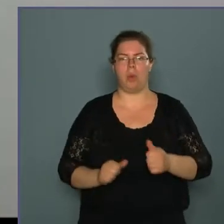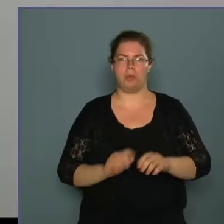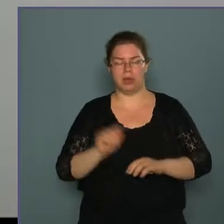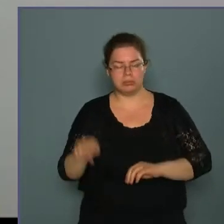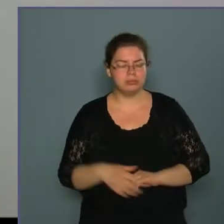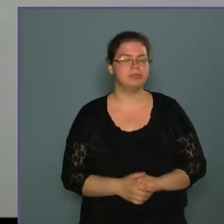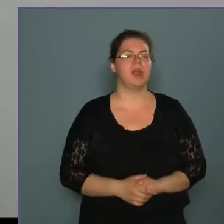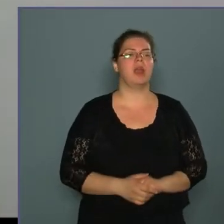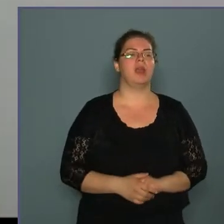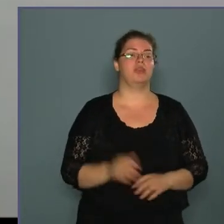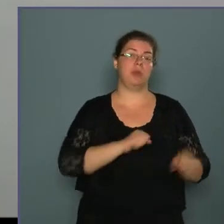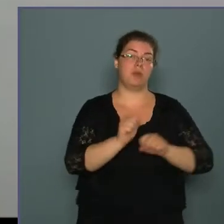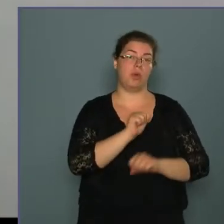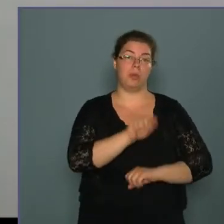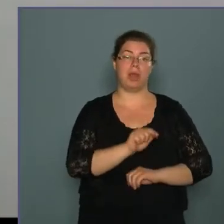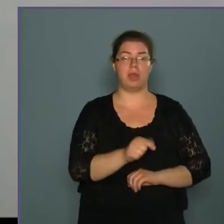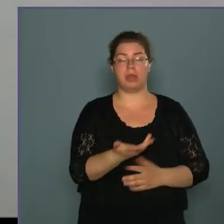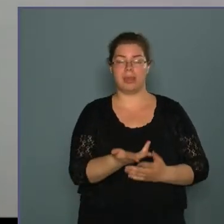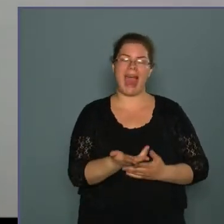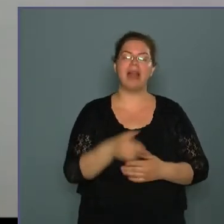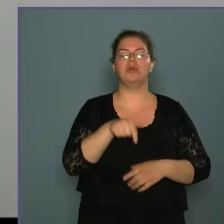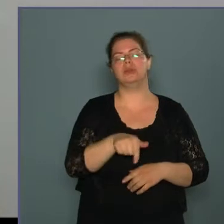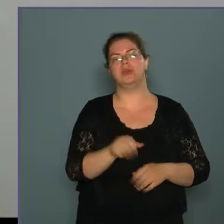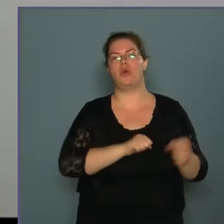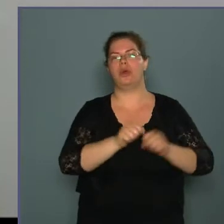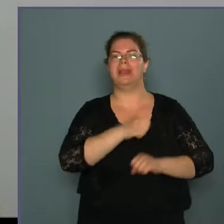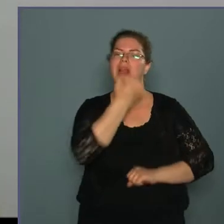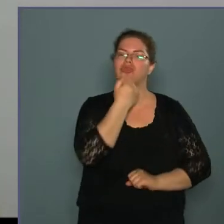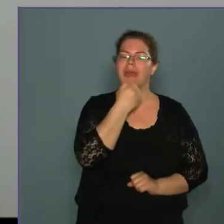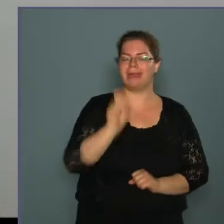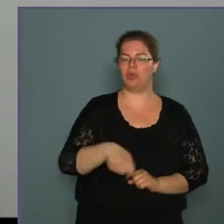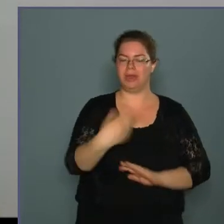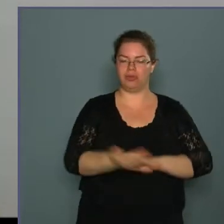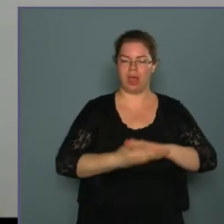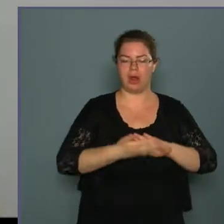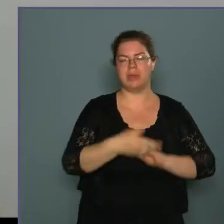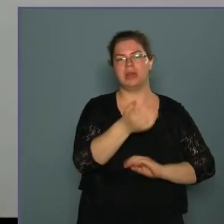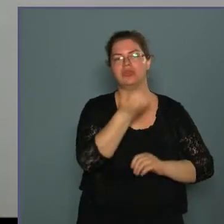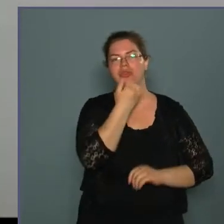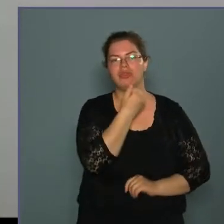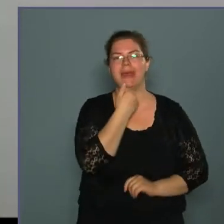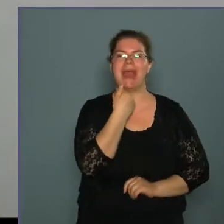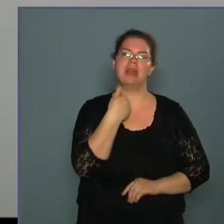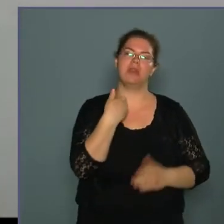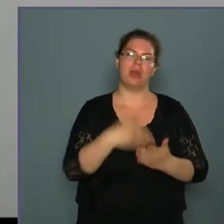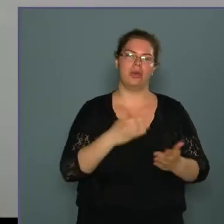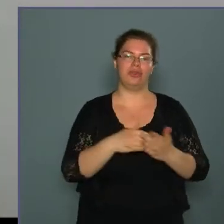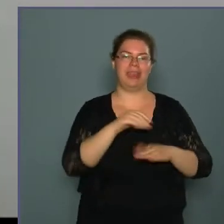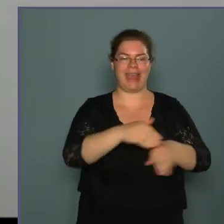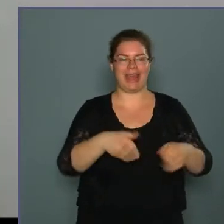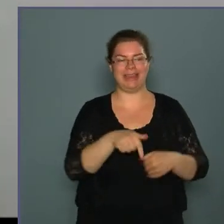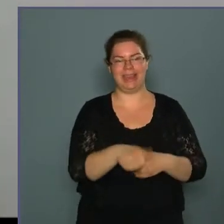megmaradt, az mind az önkormányzat saját döntése alapján, és a saját költség keretéhez mérten